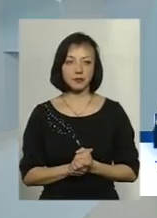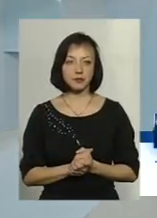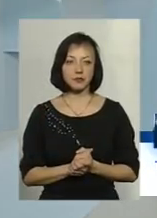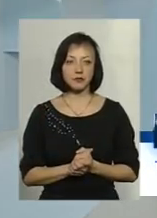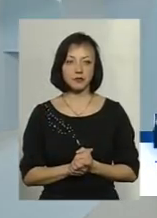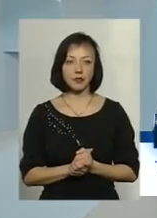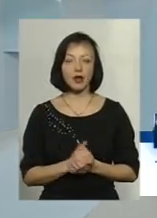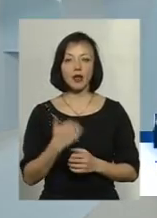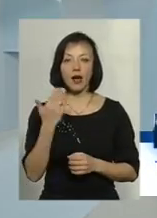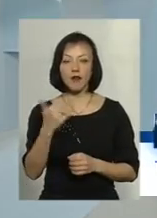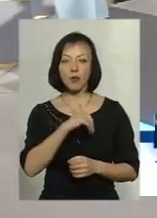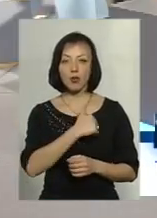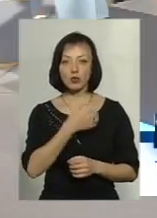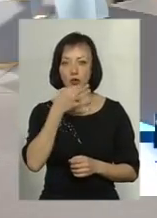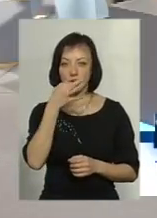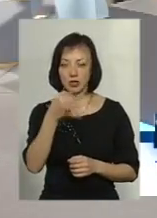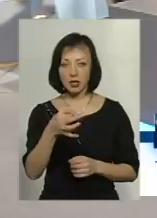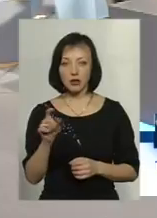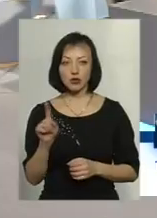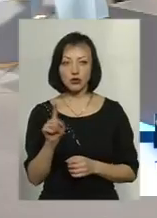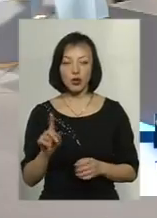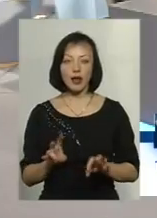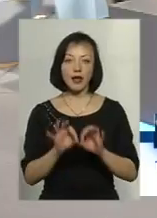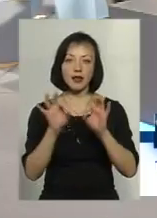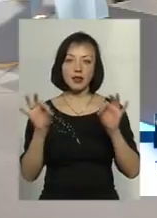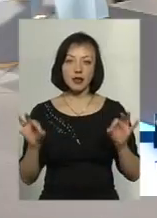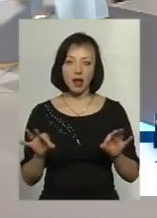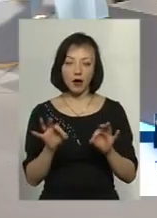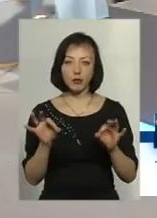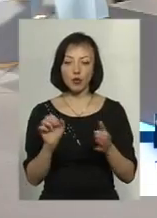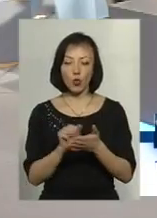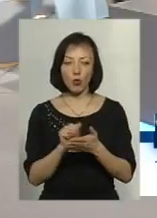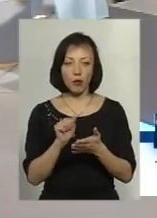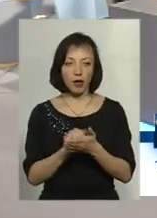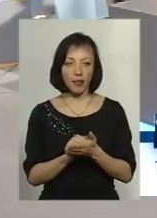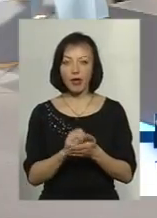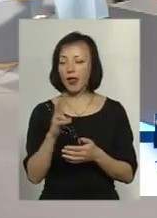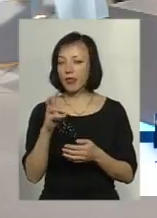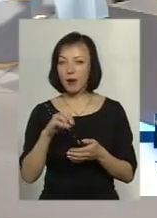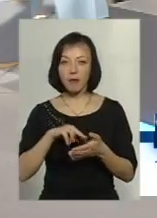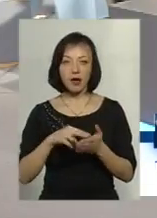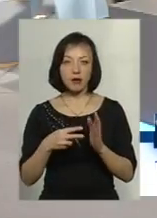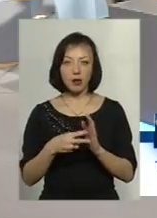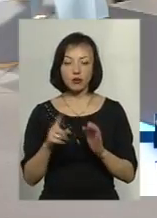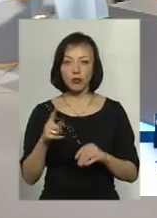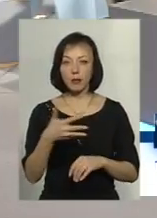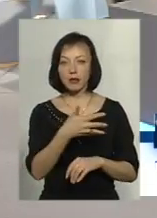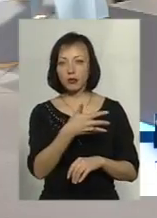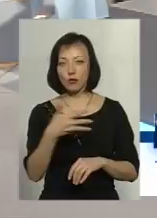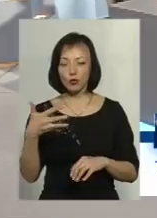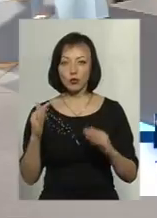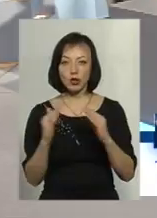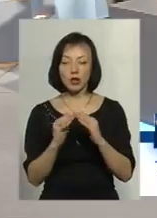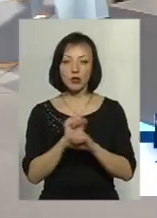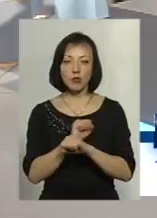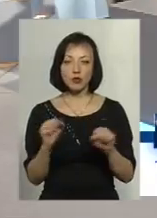По-перше, я вам хочу сказати, що ніде, ніяким нормативним документом не передбачено, що в п'ятиповерховому будинку